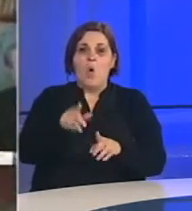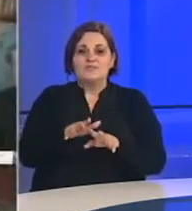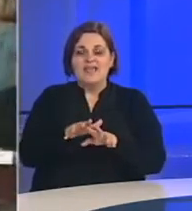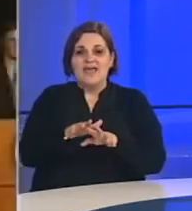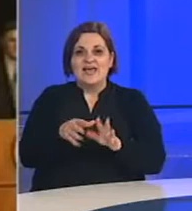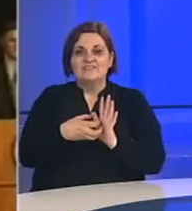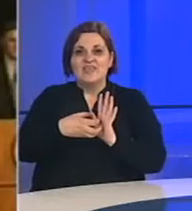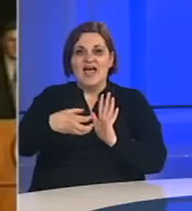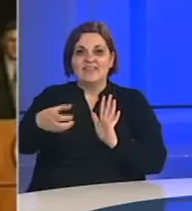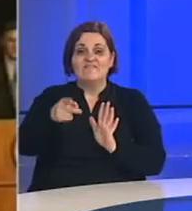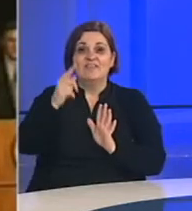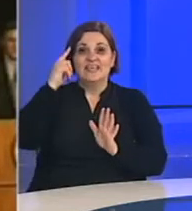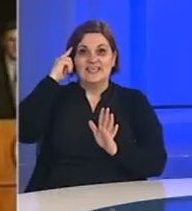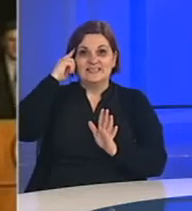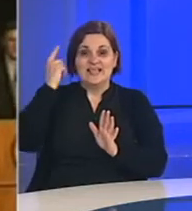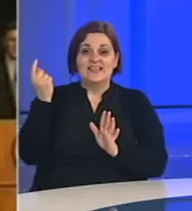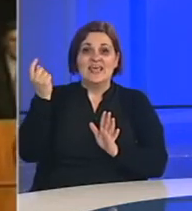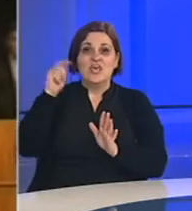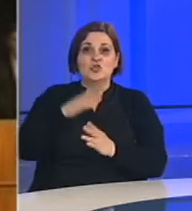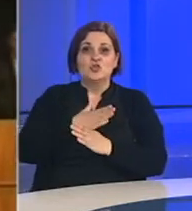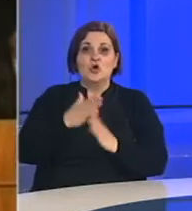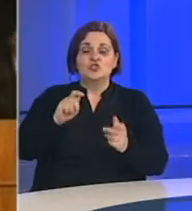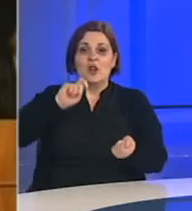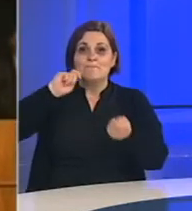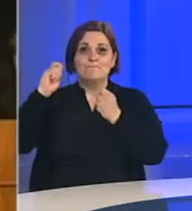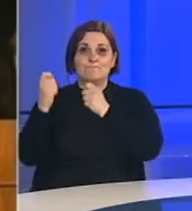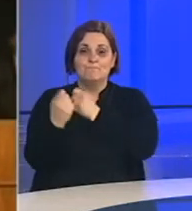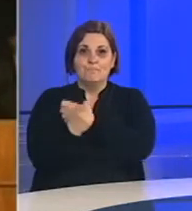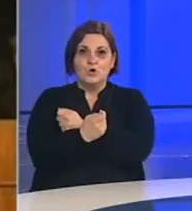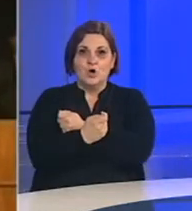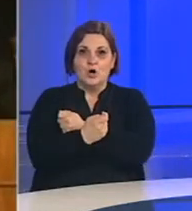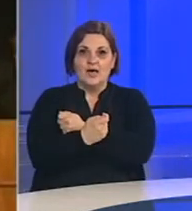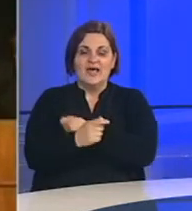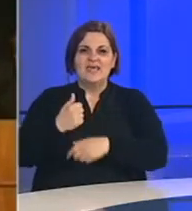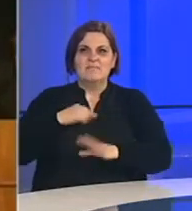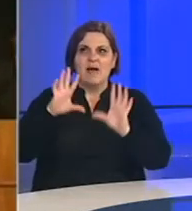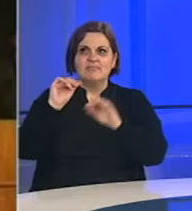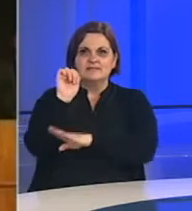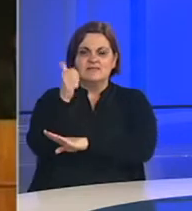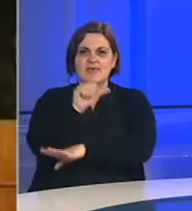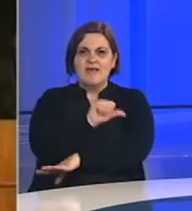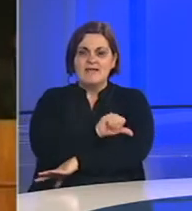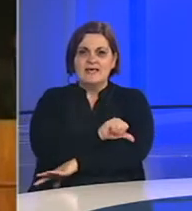dalje i vi znate da je došlo jedne velike promjene. Ima 10-11 godina